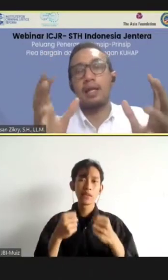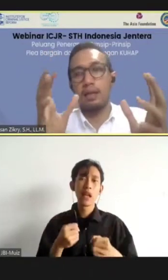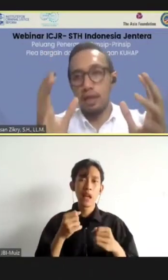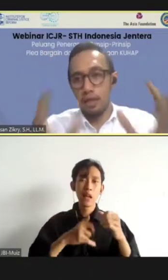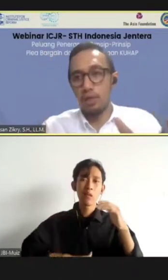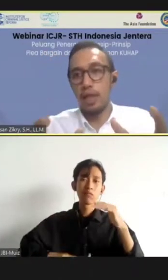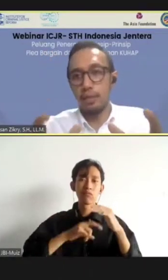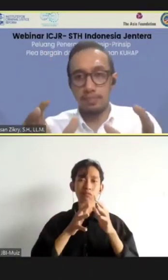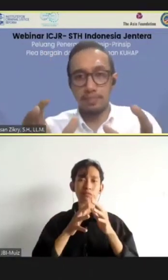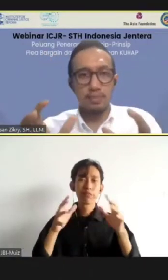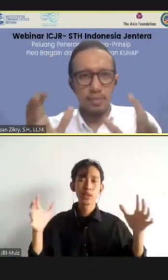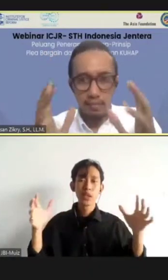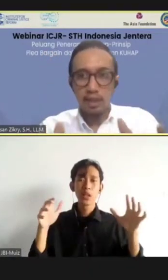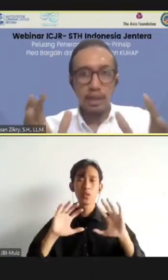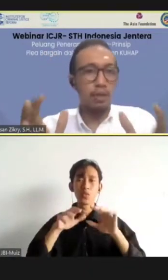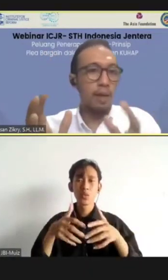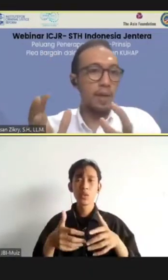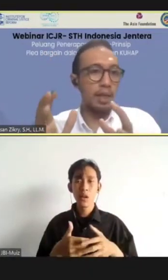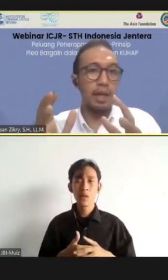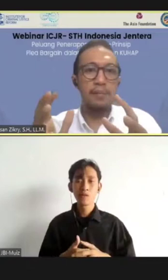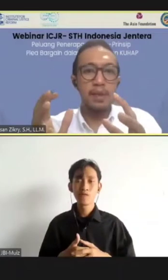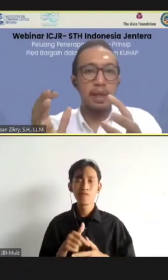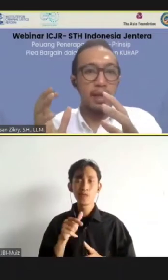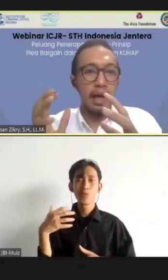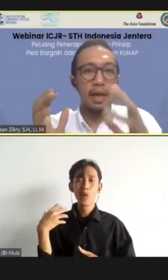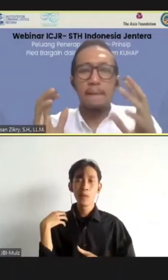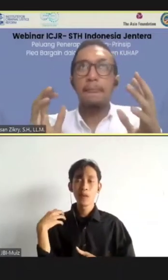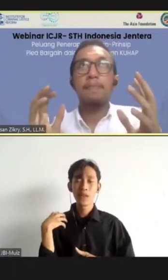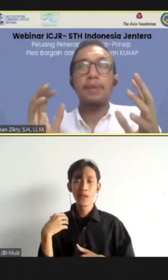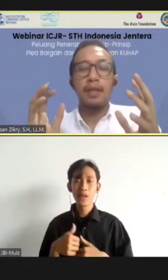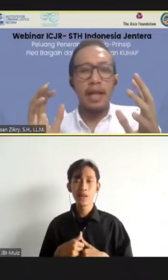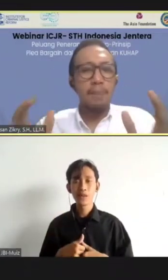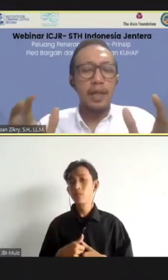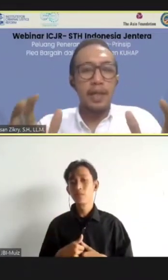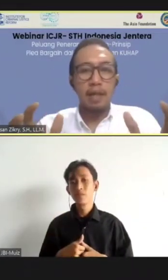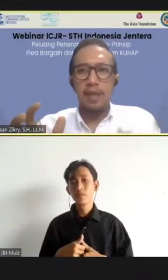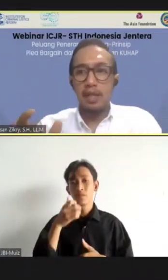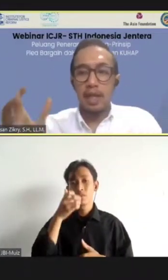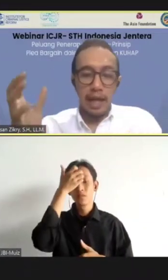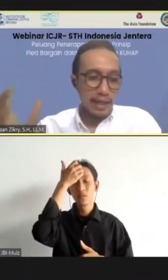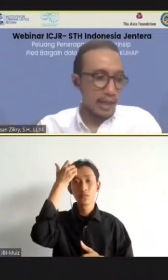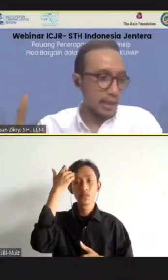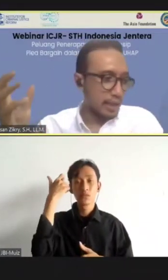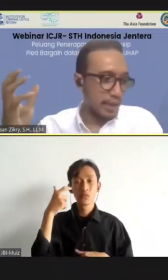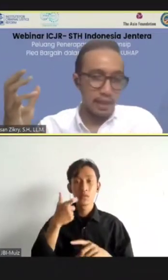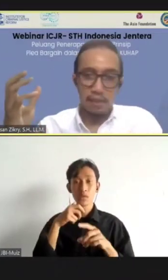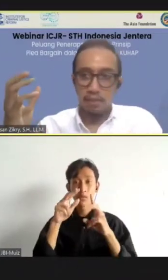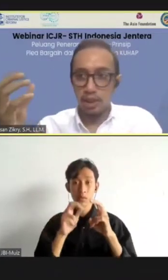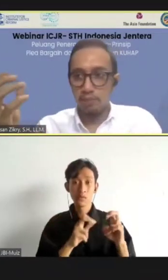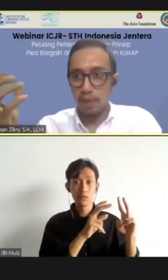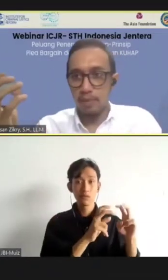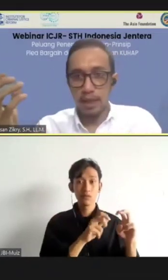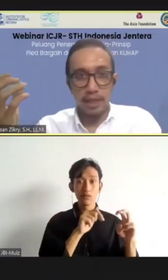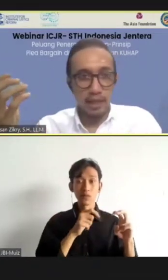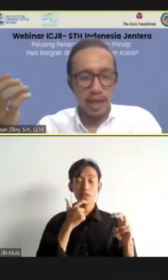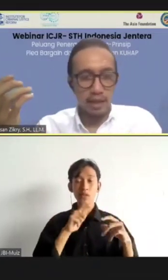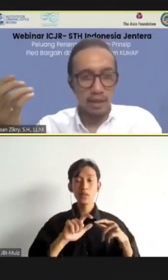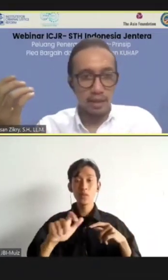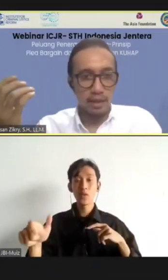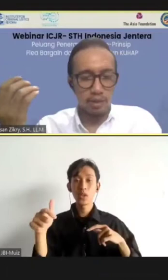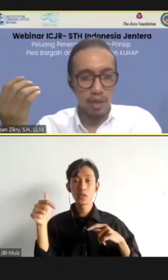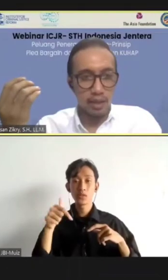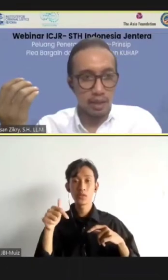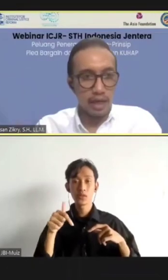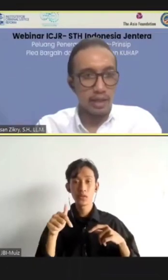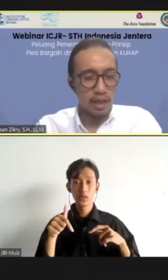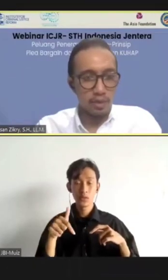besar di dunia. Itulah Amerika. Nah, dari penelitian-penelitian yang ada, terkait dengan proses plea bargaining yang